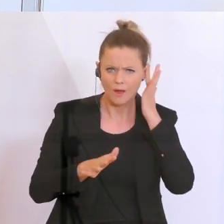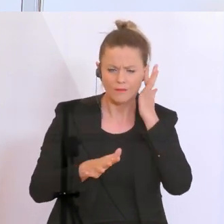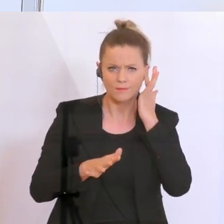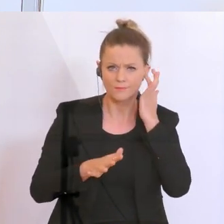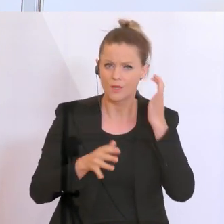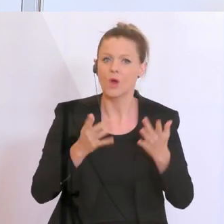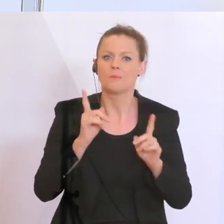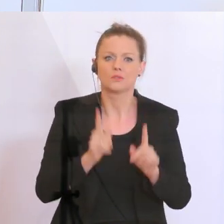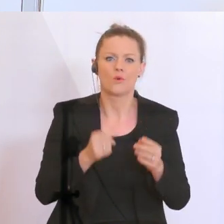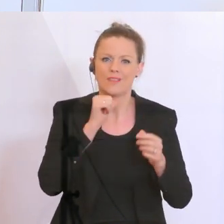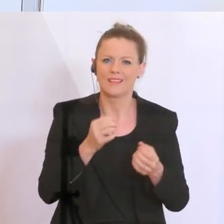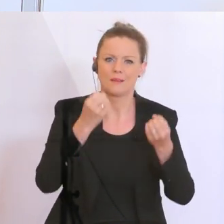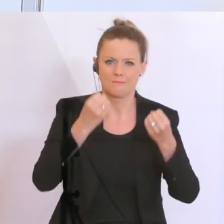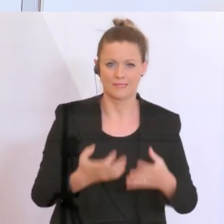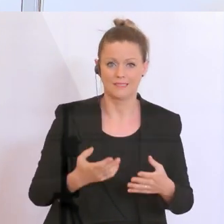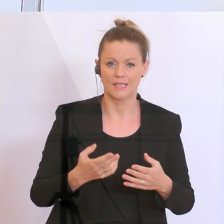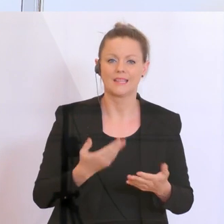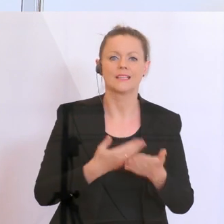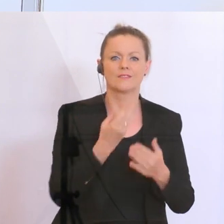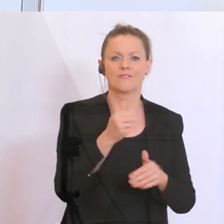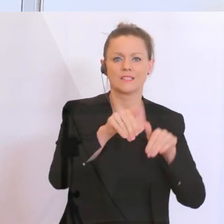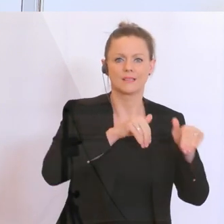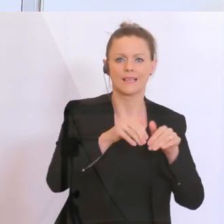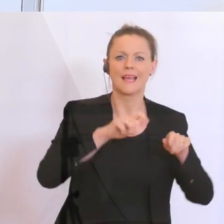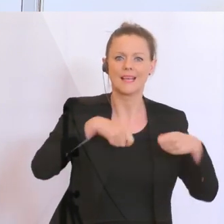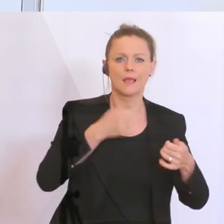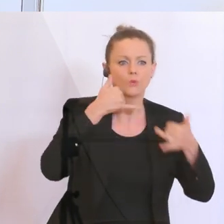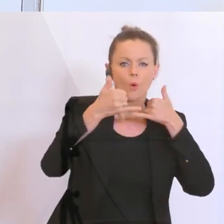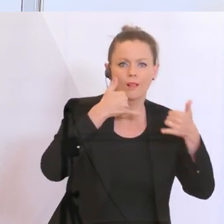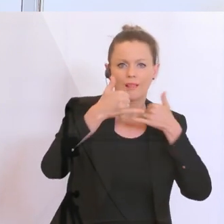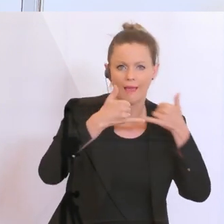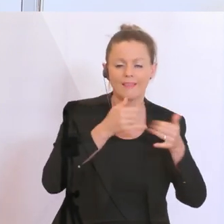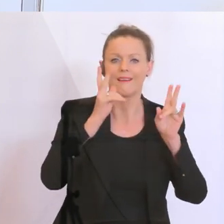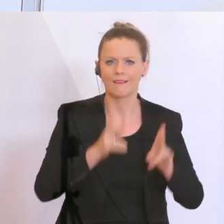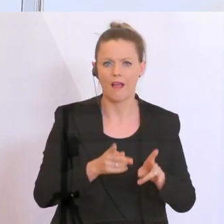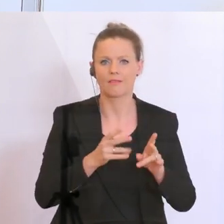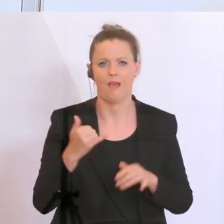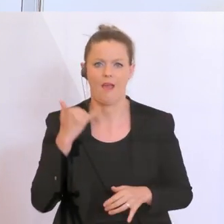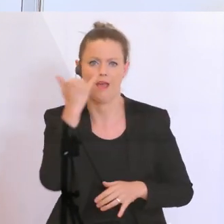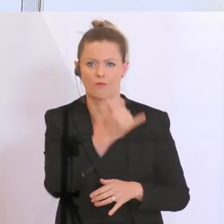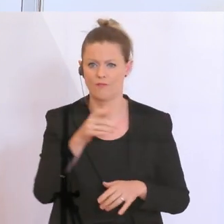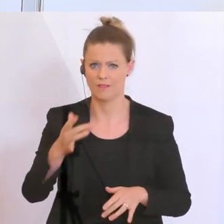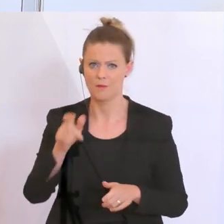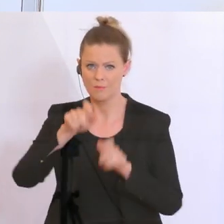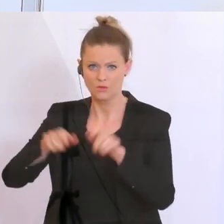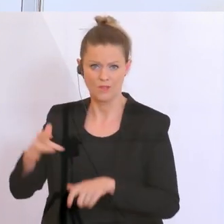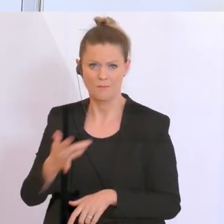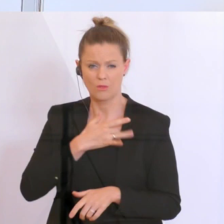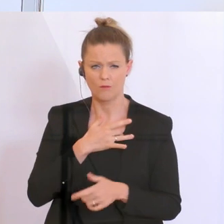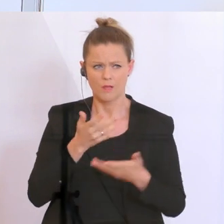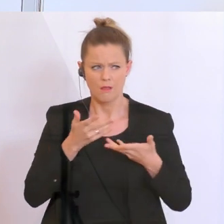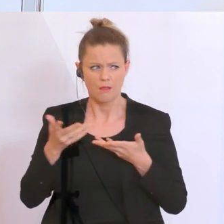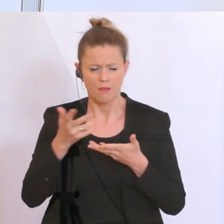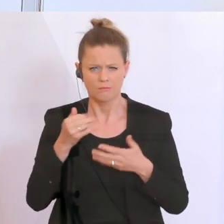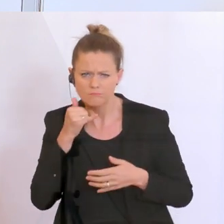Finanzministerium auch eine eigene Hotline eingerichtet, wo sich alle Betroffene hinwenden können, um genauer fragen zu können, welches der